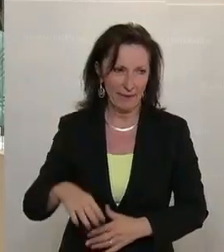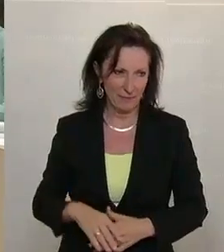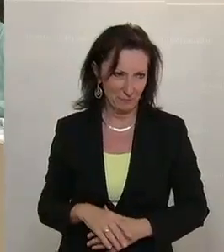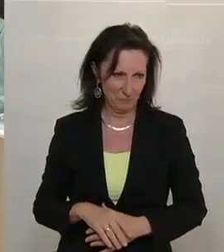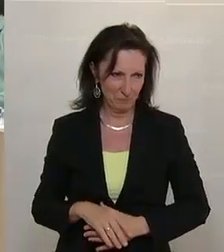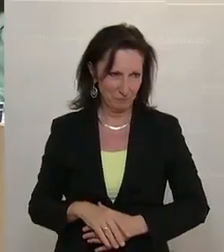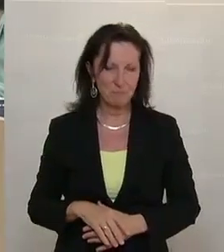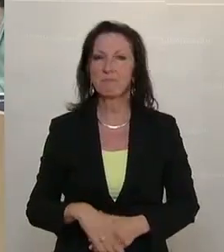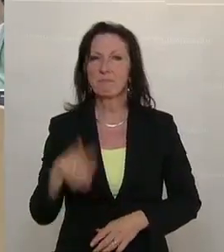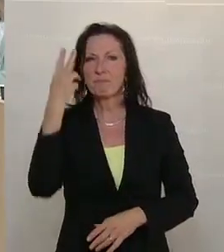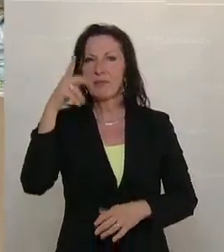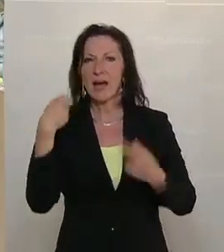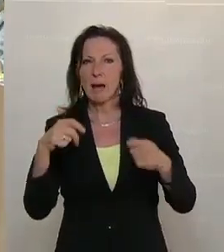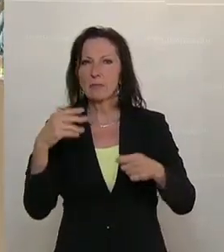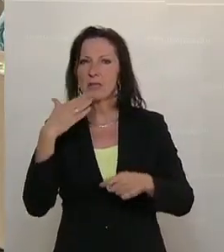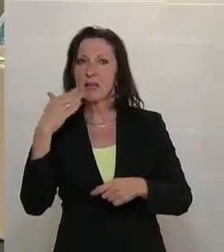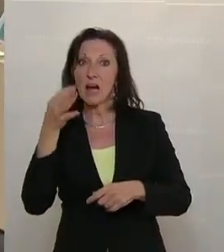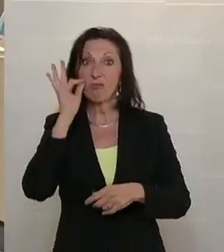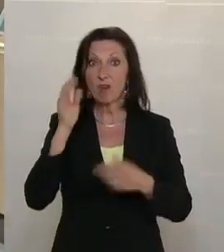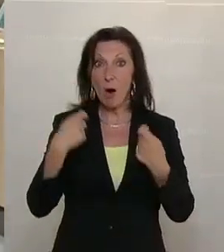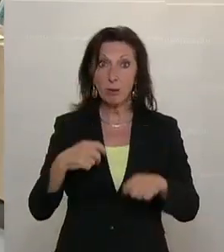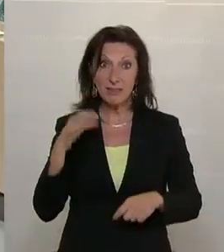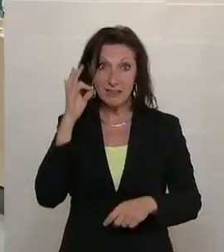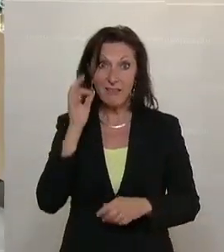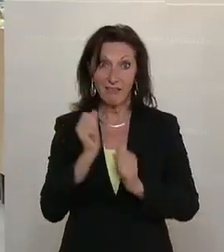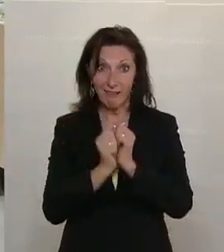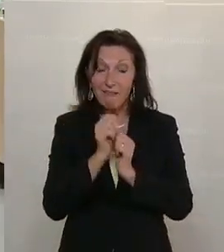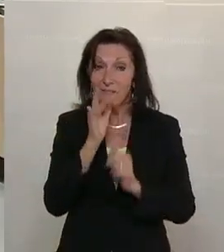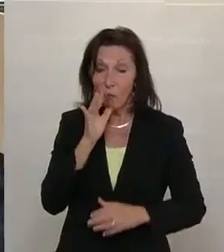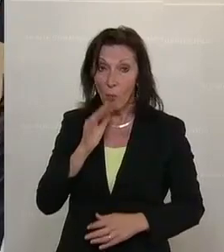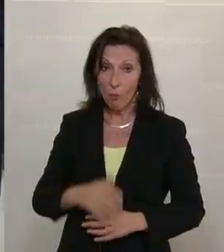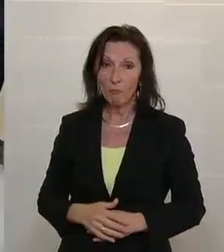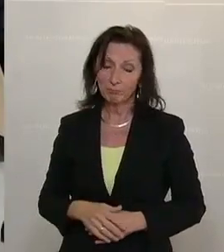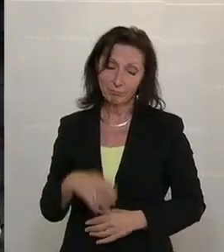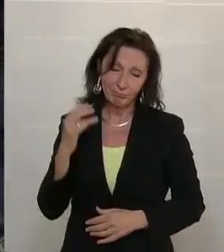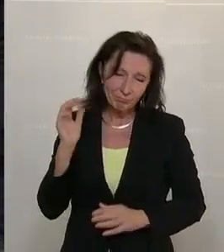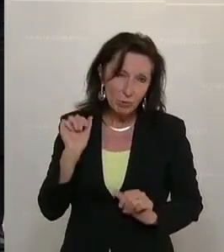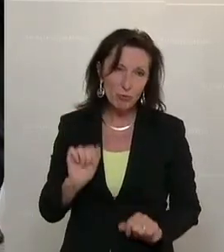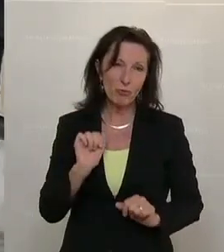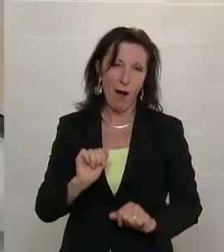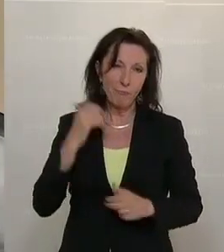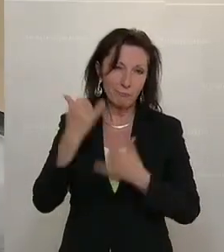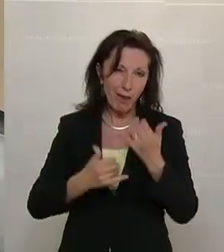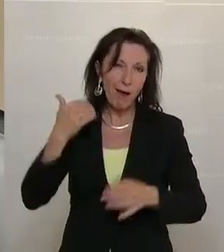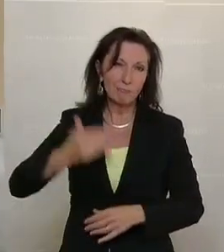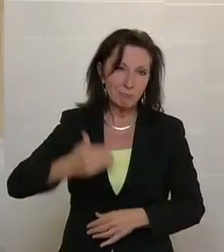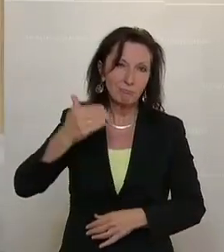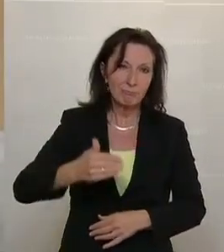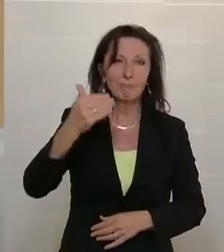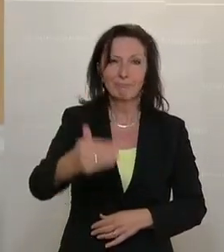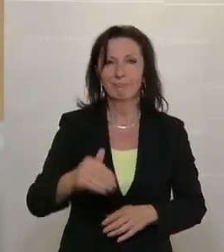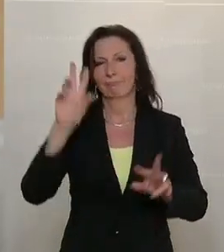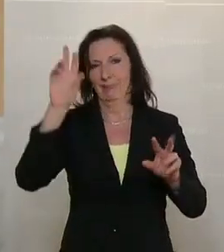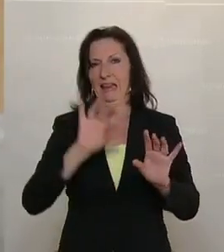Der Unterrechnungshof-Sprecher der FPÖ setzt vor und Wolfgang Zanger. Ja, alle Jahre wieder ein Tätigkeitsbericht vorgelegt